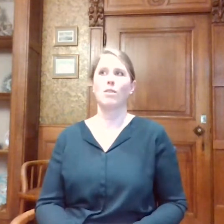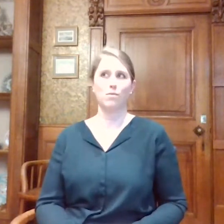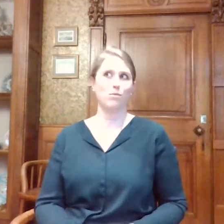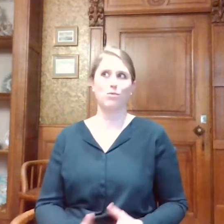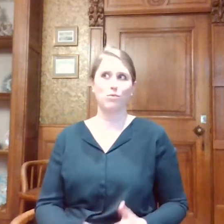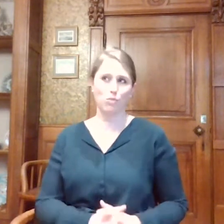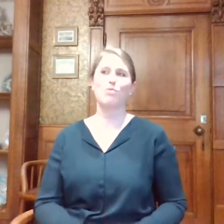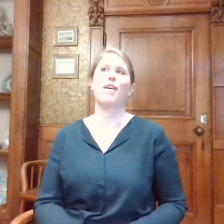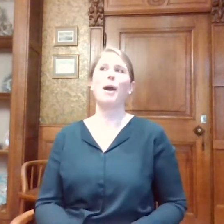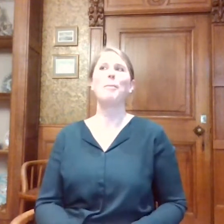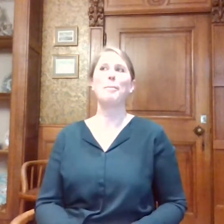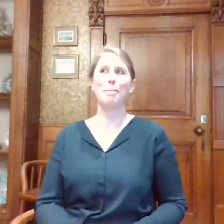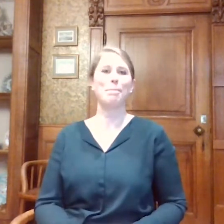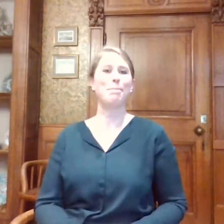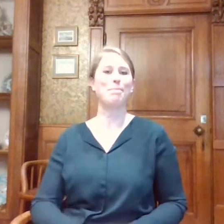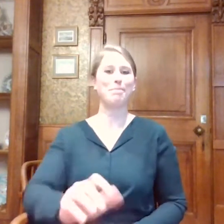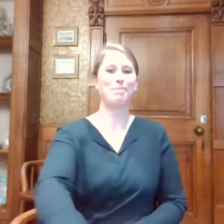Tot zover.